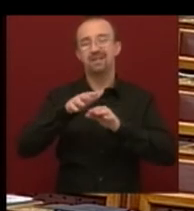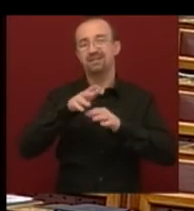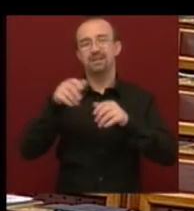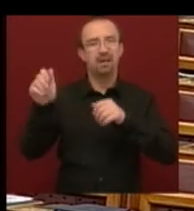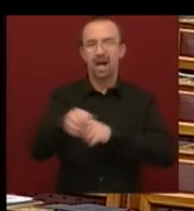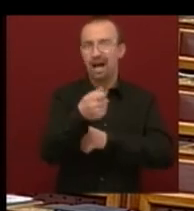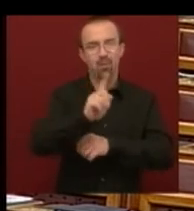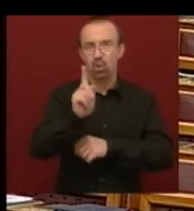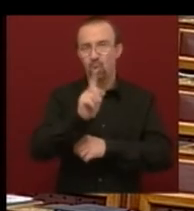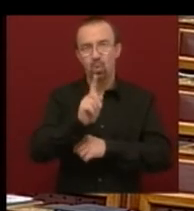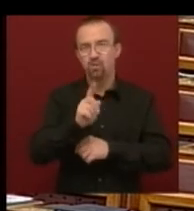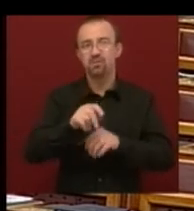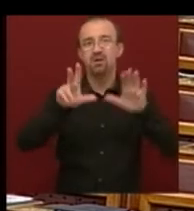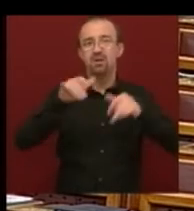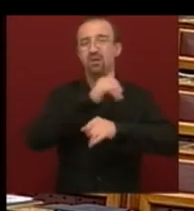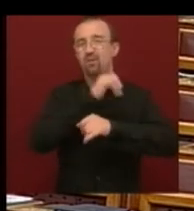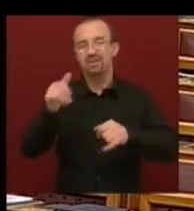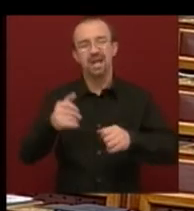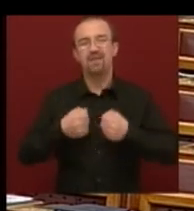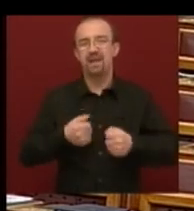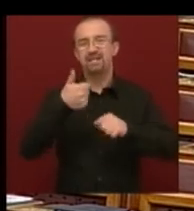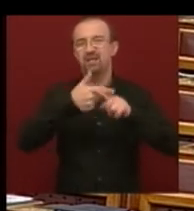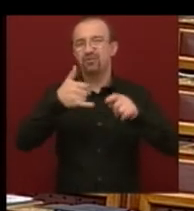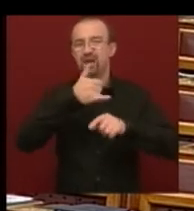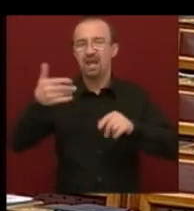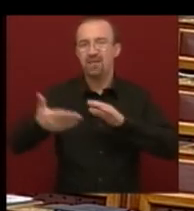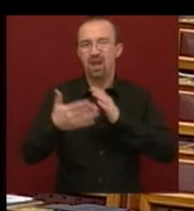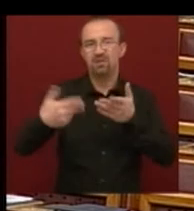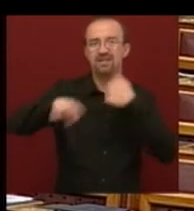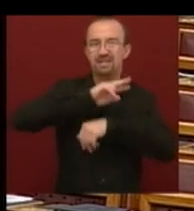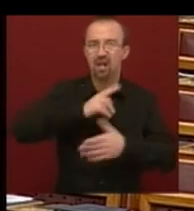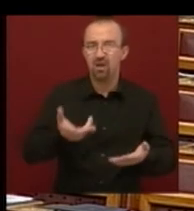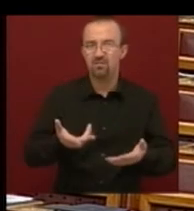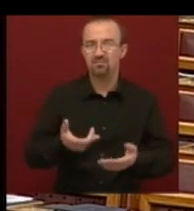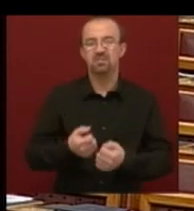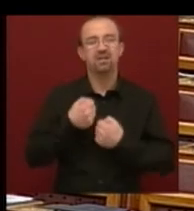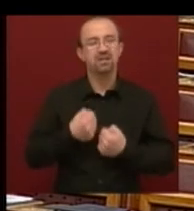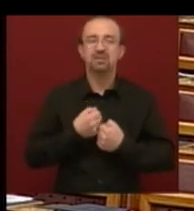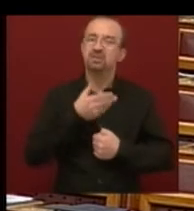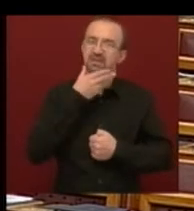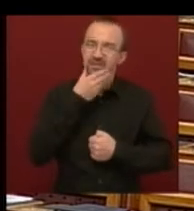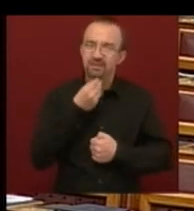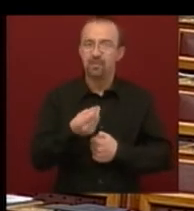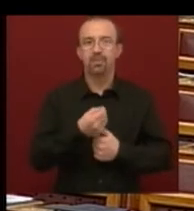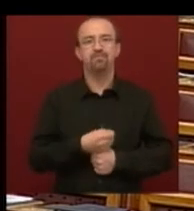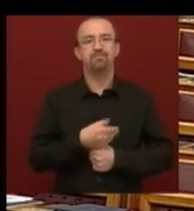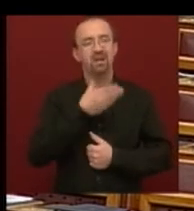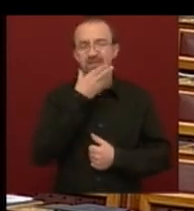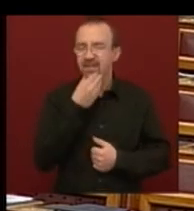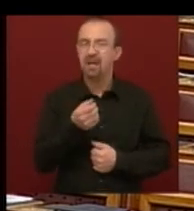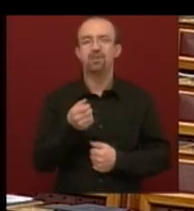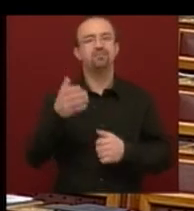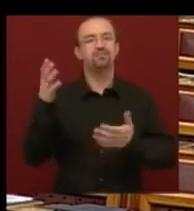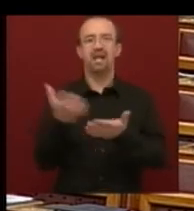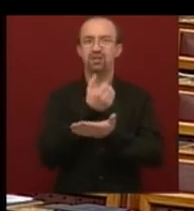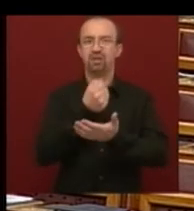egész háború, mert ugye 8 évet nehéz másfél év alatt megnyerni, de ez egy nagyon-nagyon szép, nagyon-nagyon szép diadal.